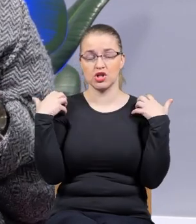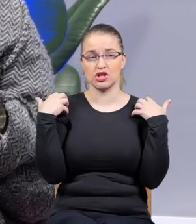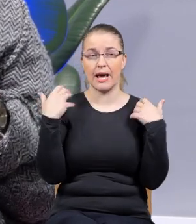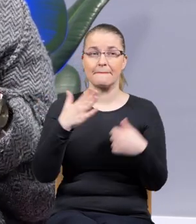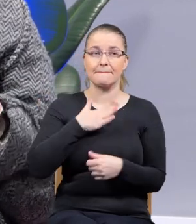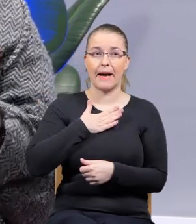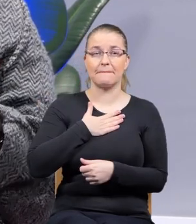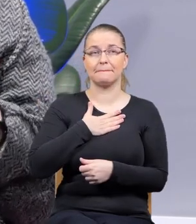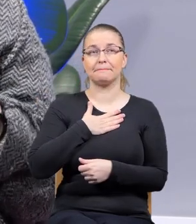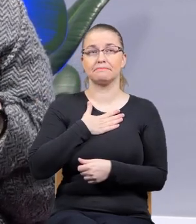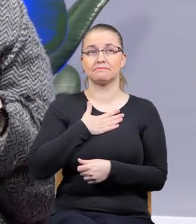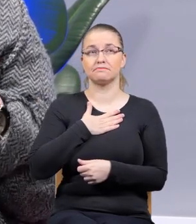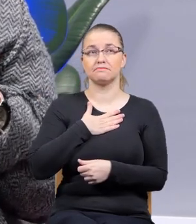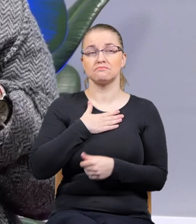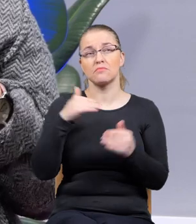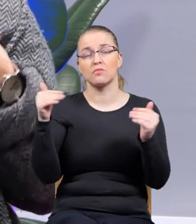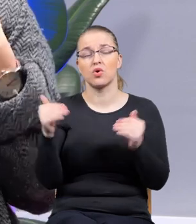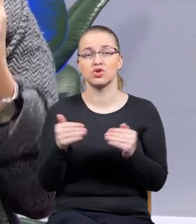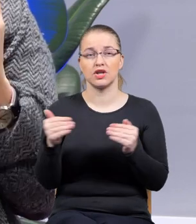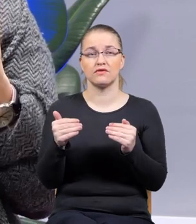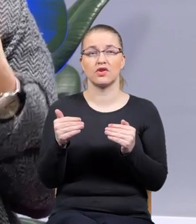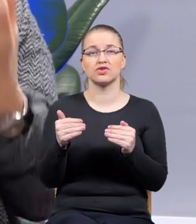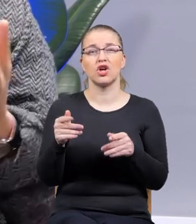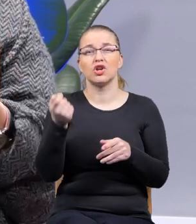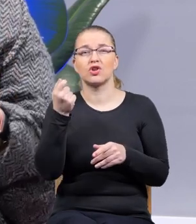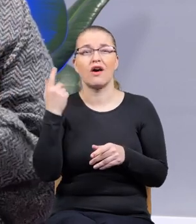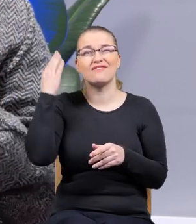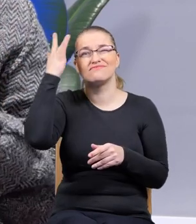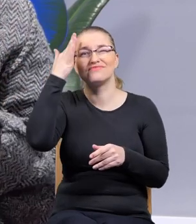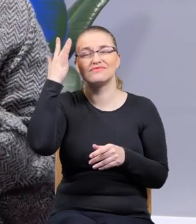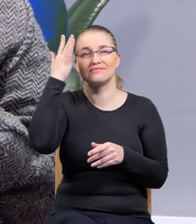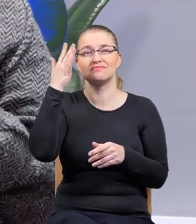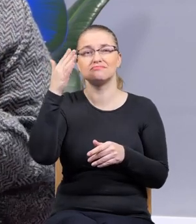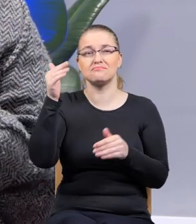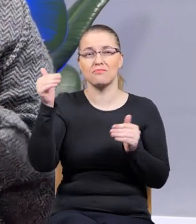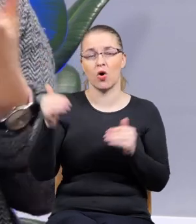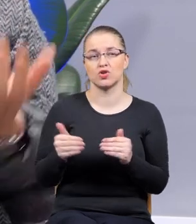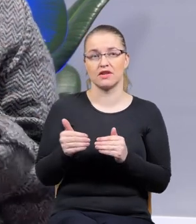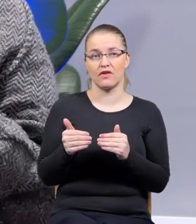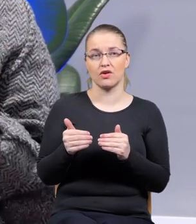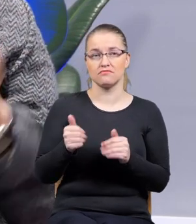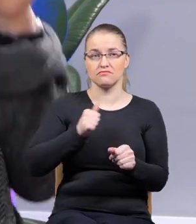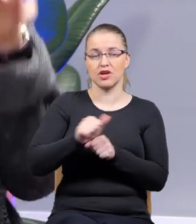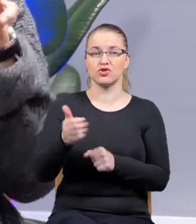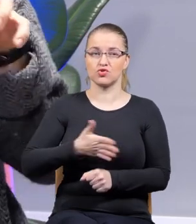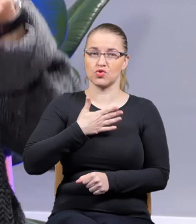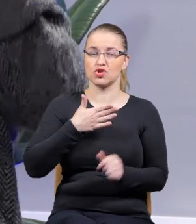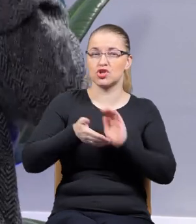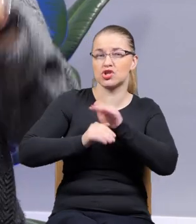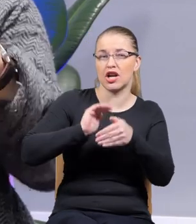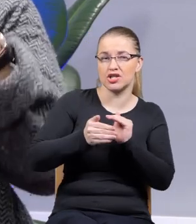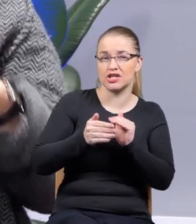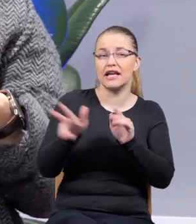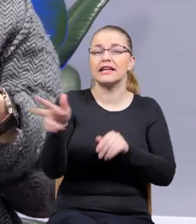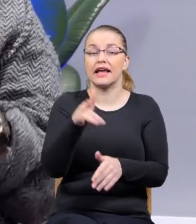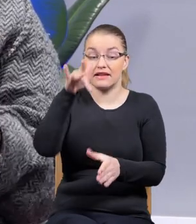mamy jakiś taki przywilej i taki iluzoryczny przywilej bycia szczęśliwymi wtedy, kiedy jesteśmy